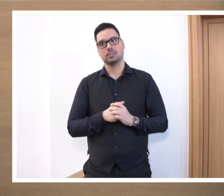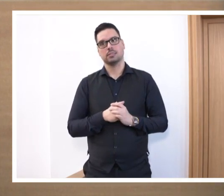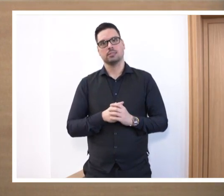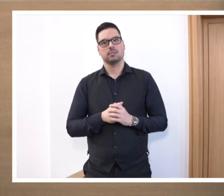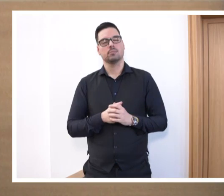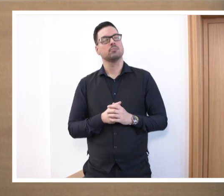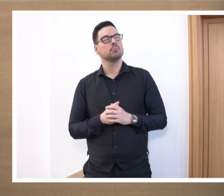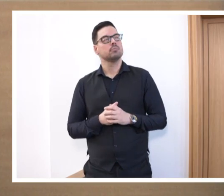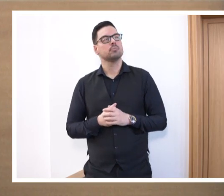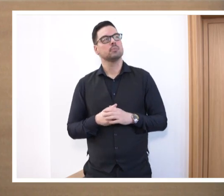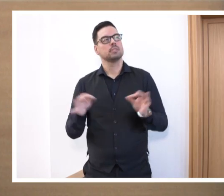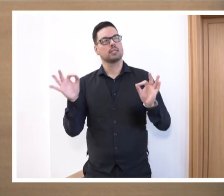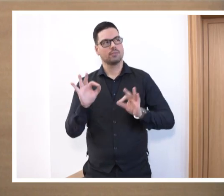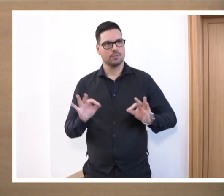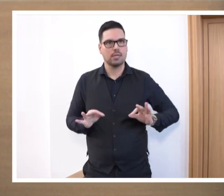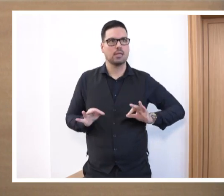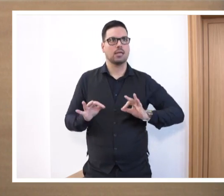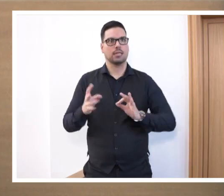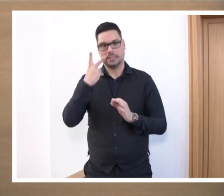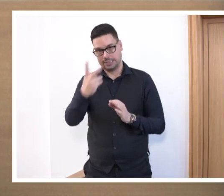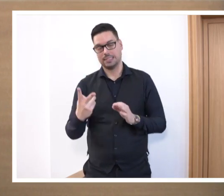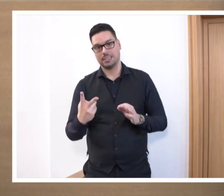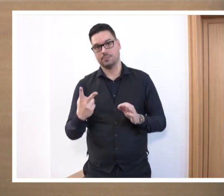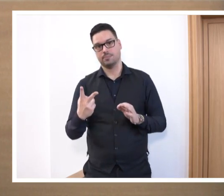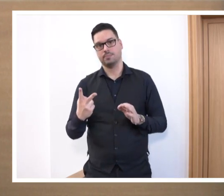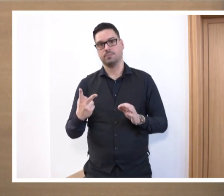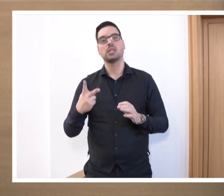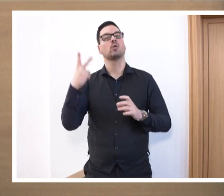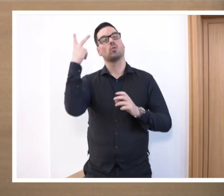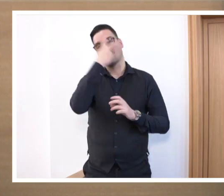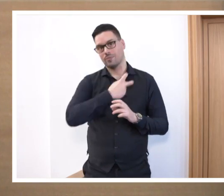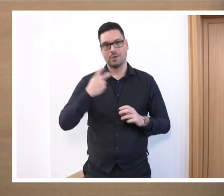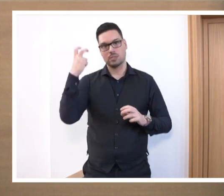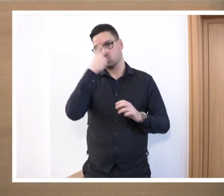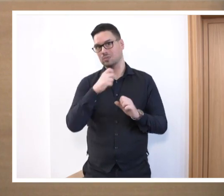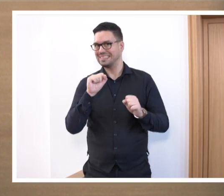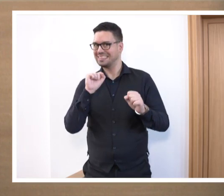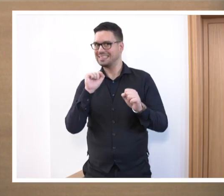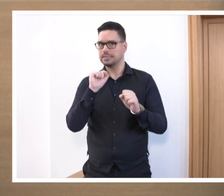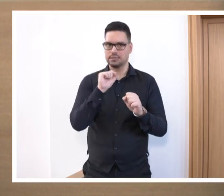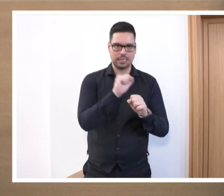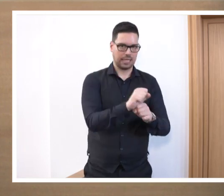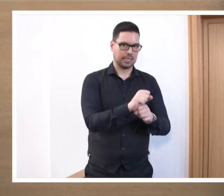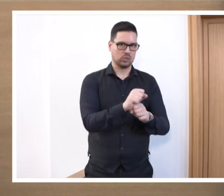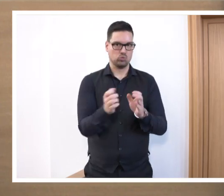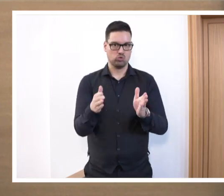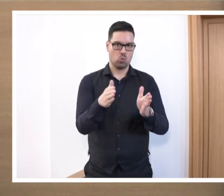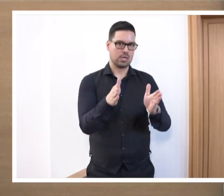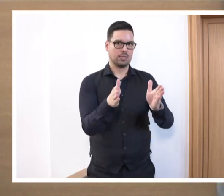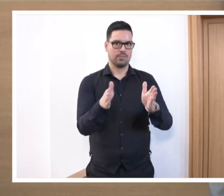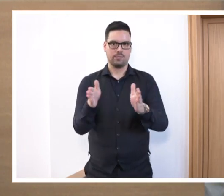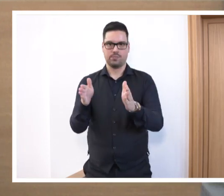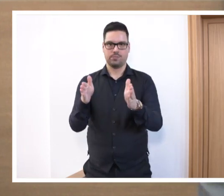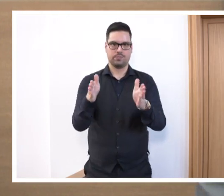zumindest zum Teil erkannt haben und versuchen gegenzusteuern. Und da schließe ich mich